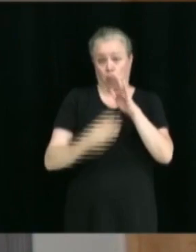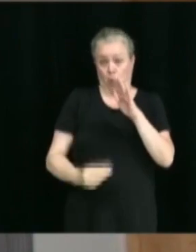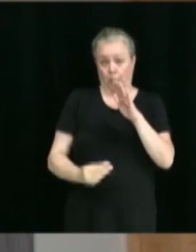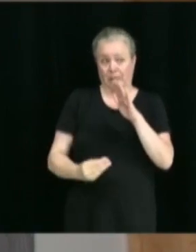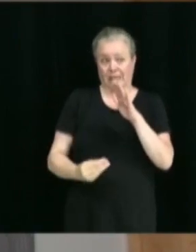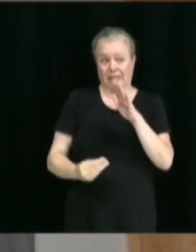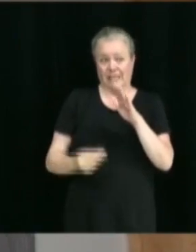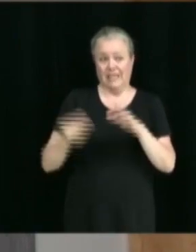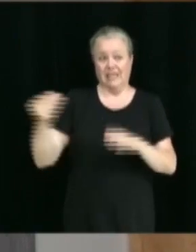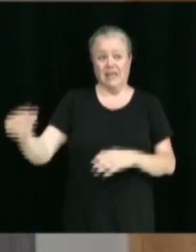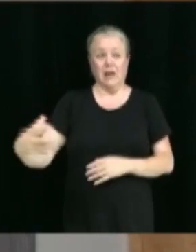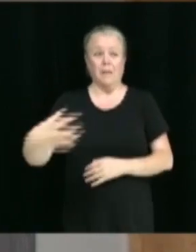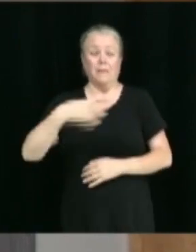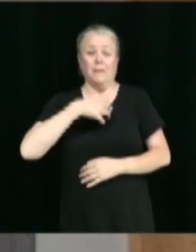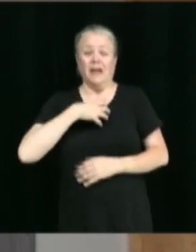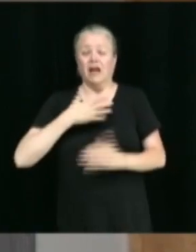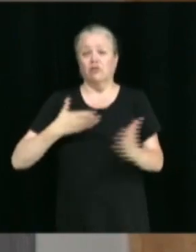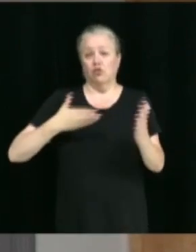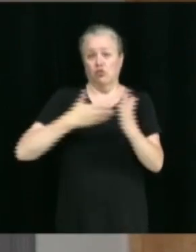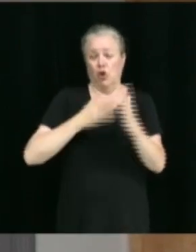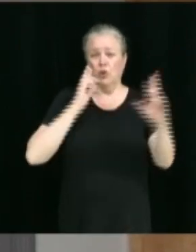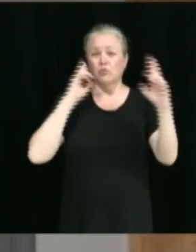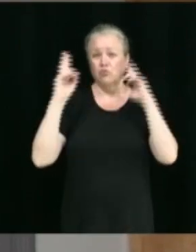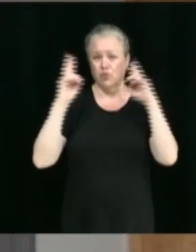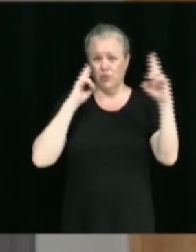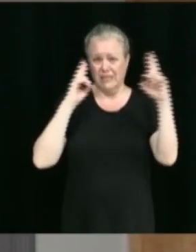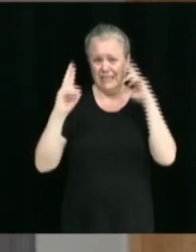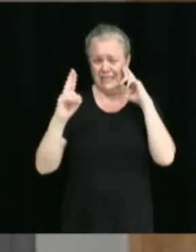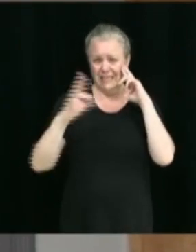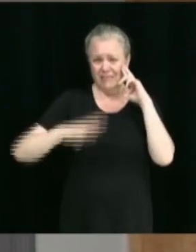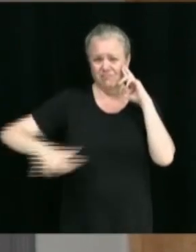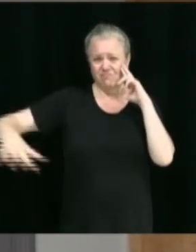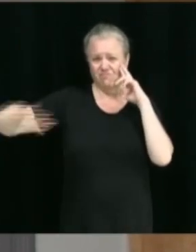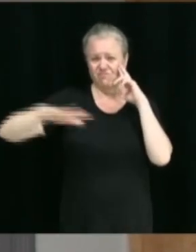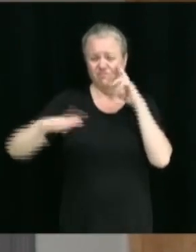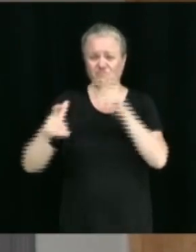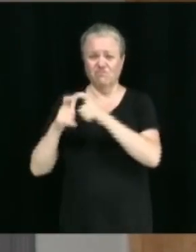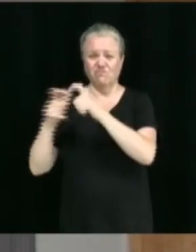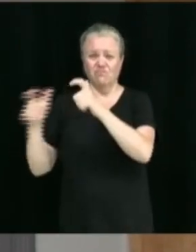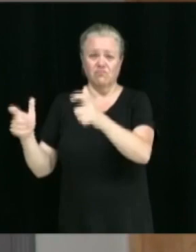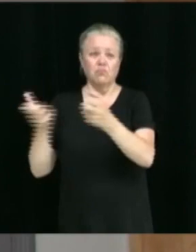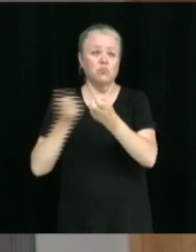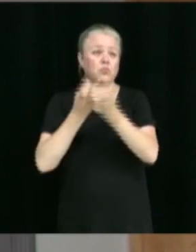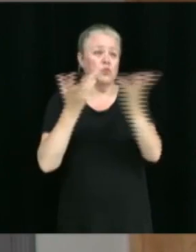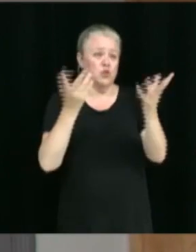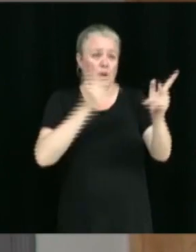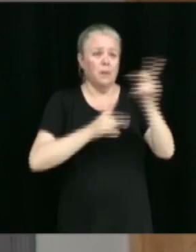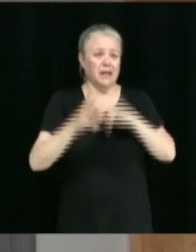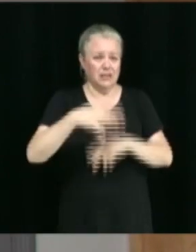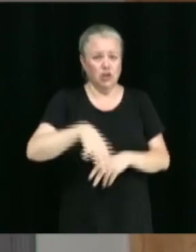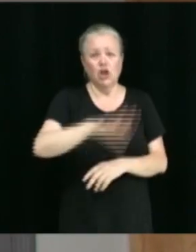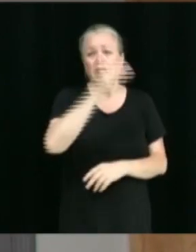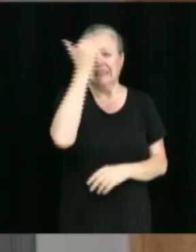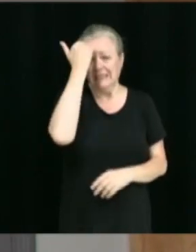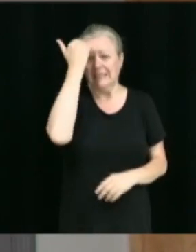d'une plainte contre le bruit dans le secteur industriel, dont plusieurs personnes sont au courant déjà.